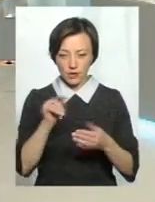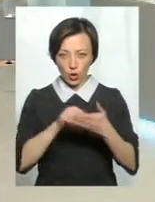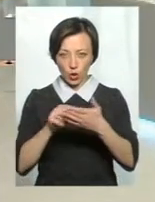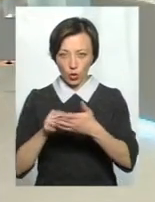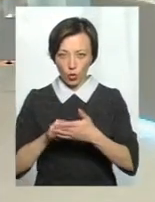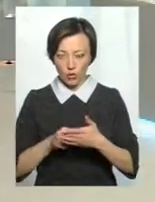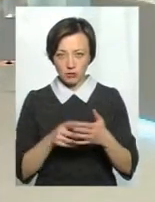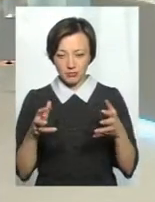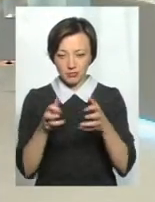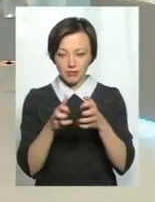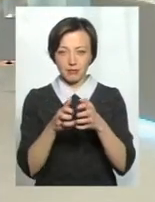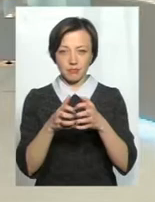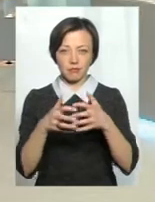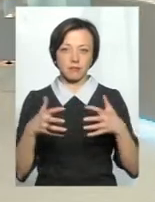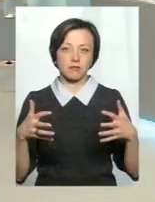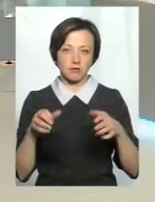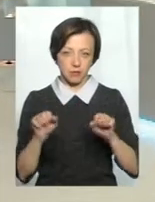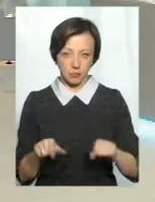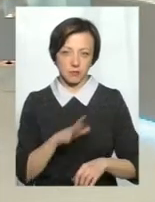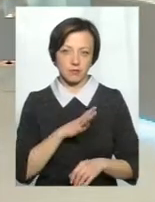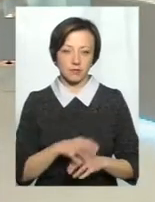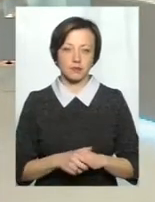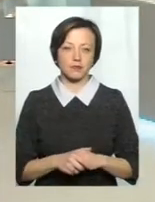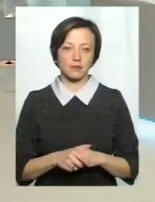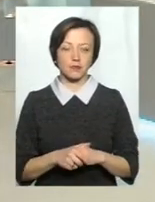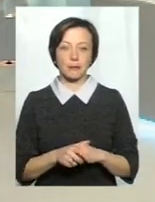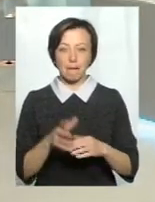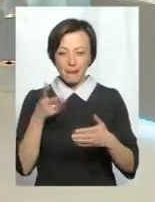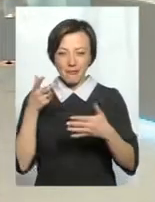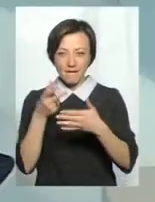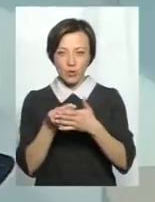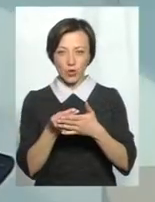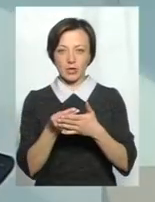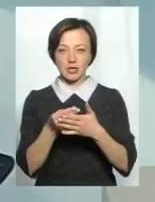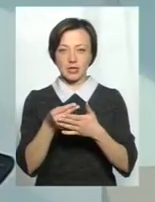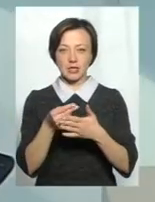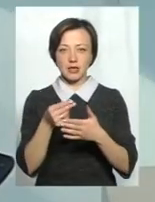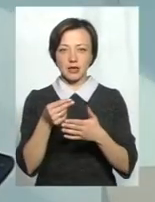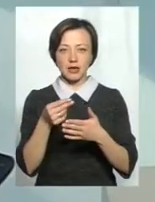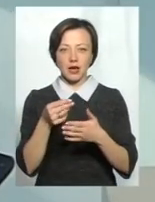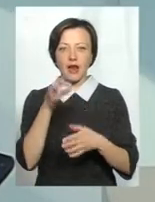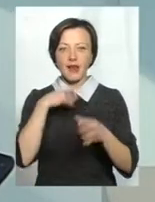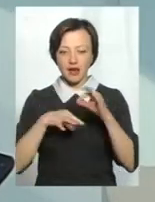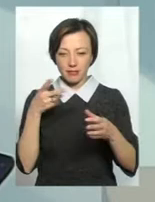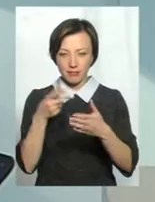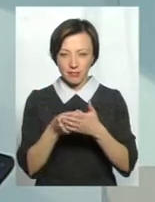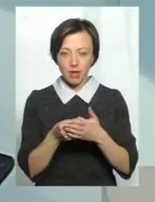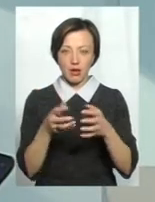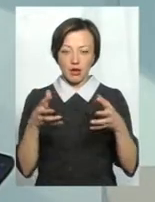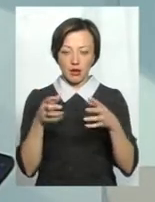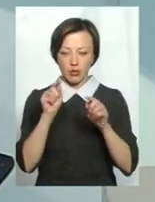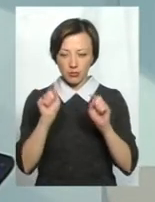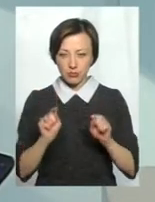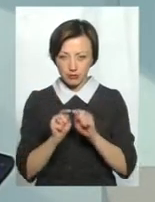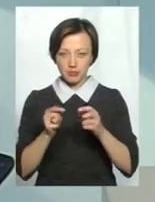навколо зажатого корінця, вводячи медикамент безпосередньо в точку акупунктури, досягають досить хорошого